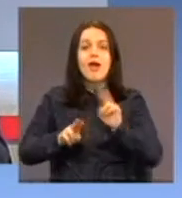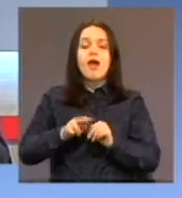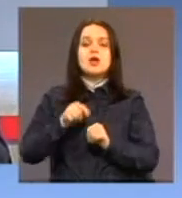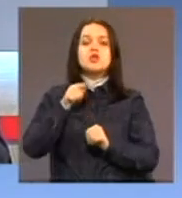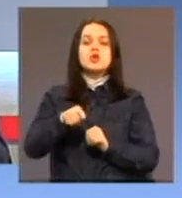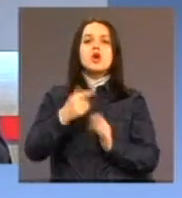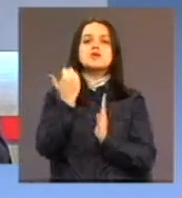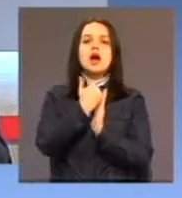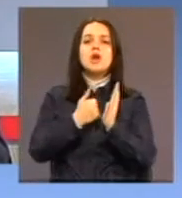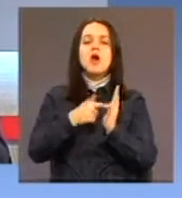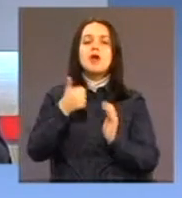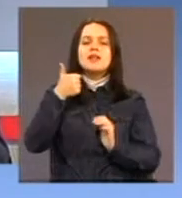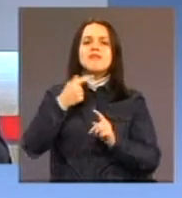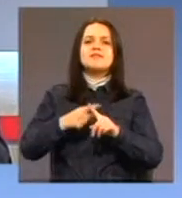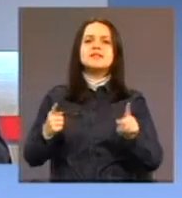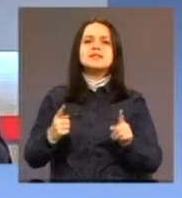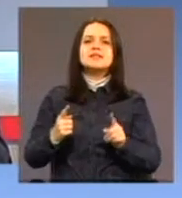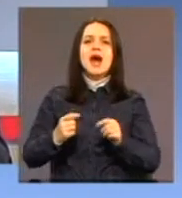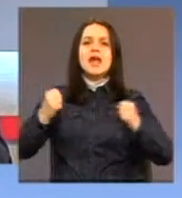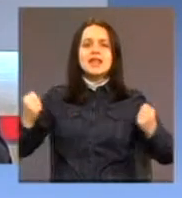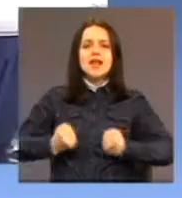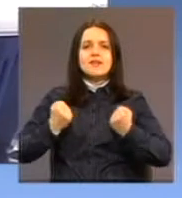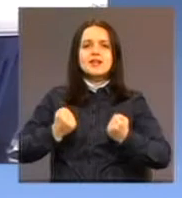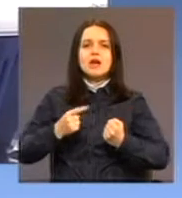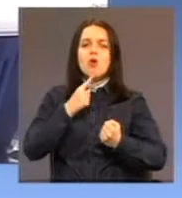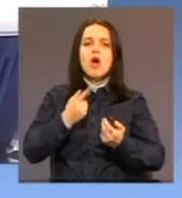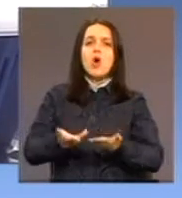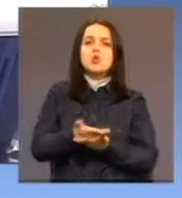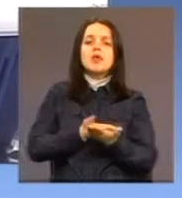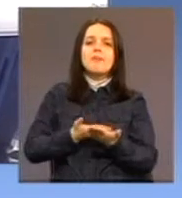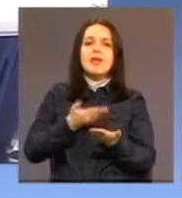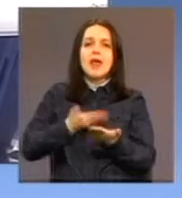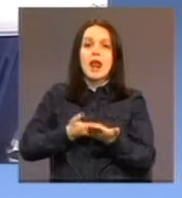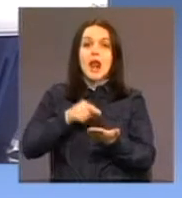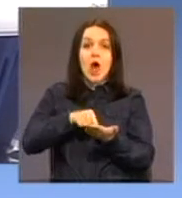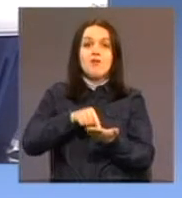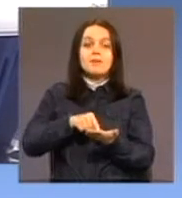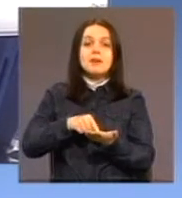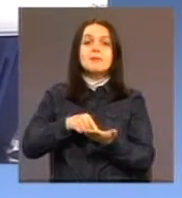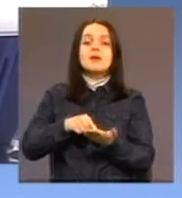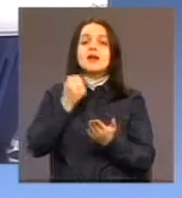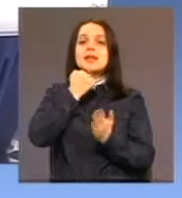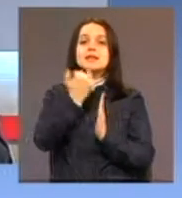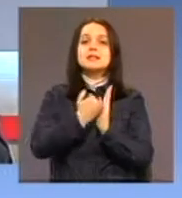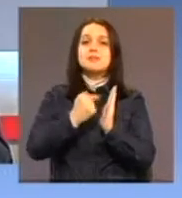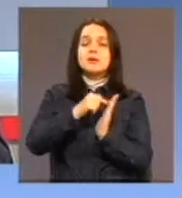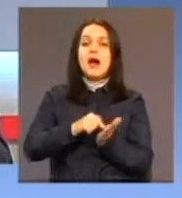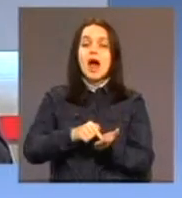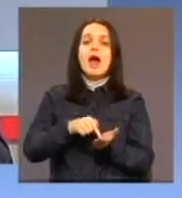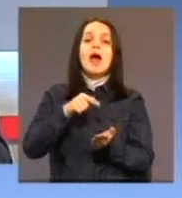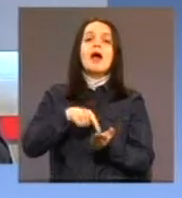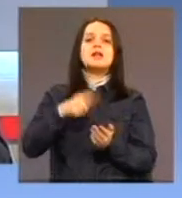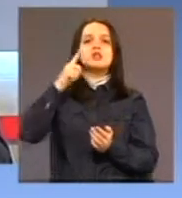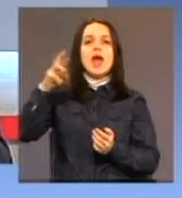jedan vrsta intervencije koja upravo je utemeljena na ovim principima, dakle, principima takozvano ekološkog pristupa, pristupa